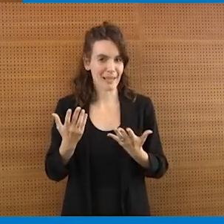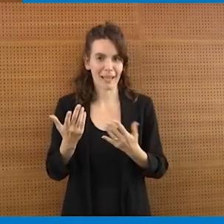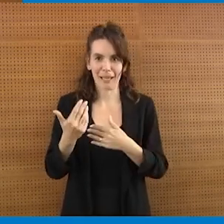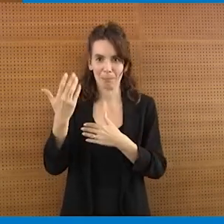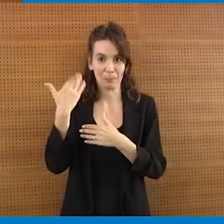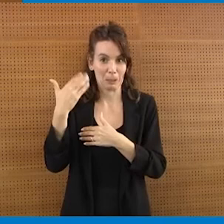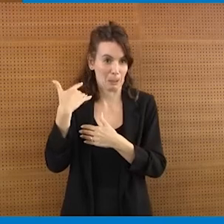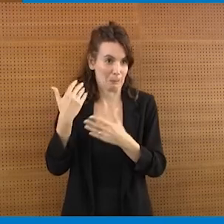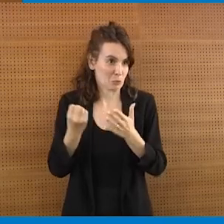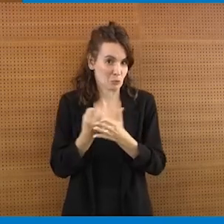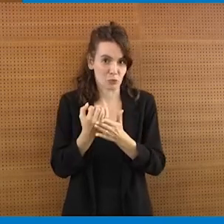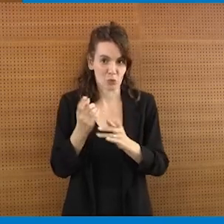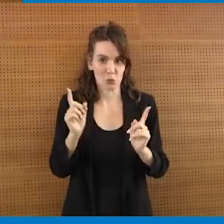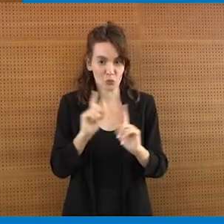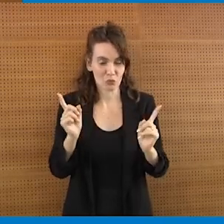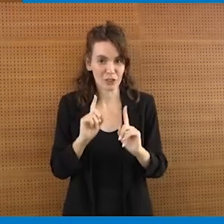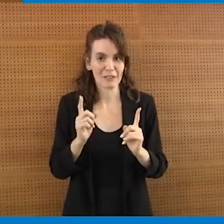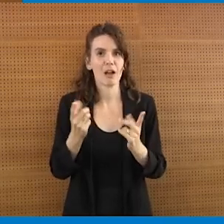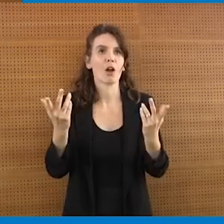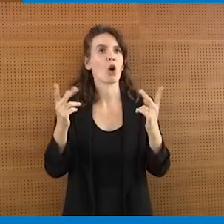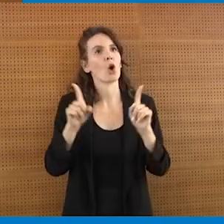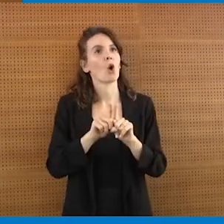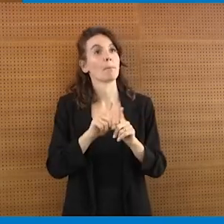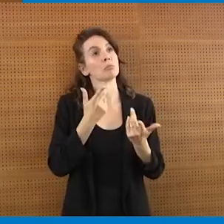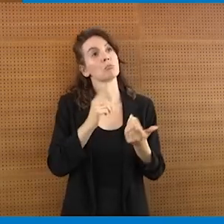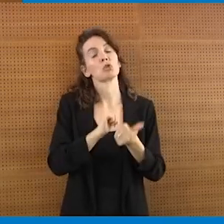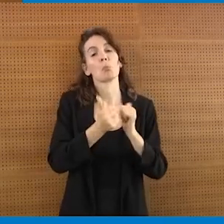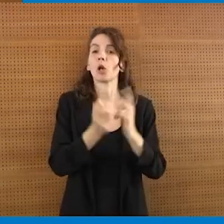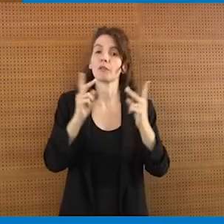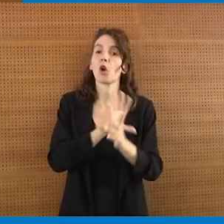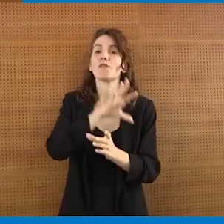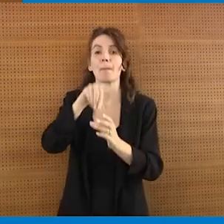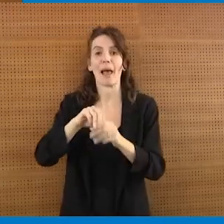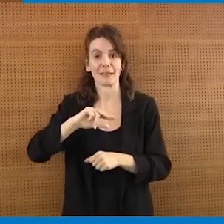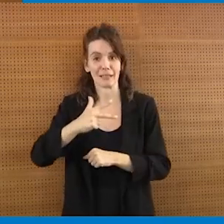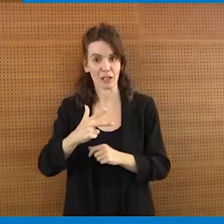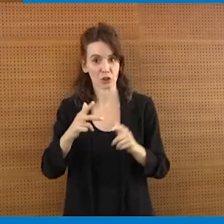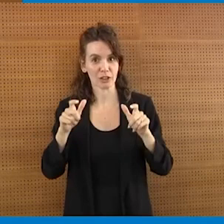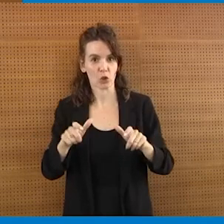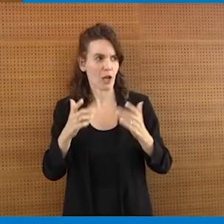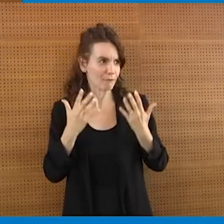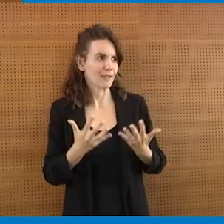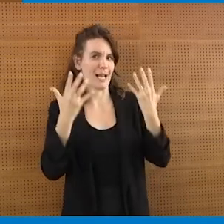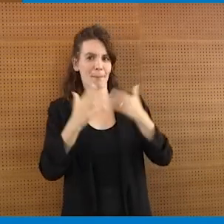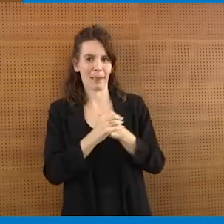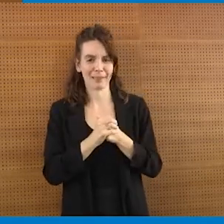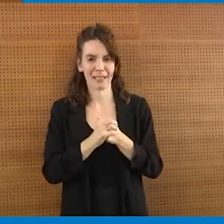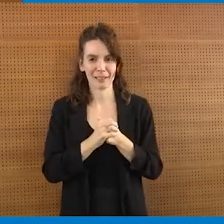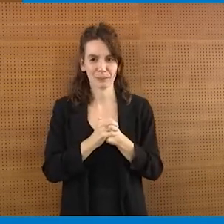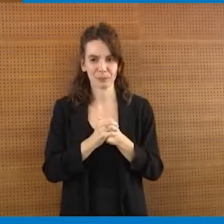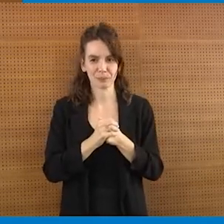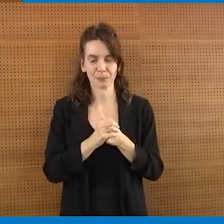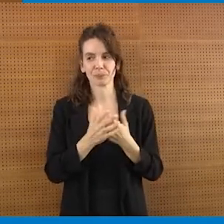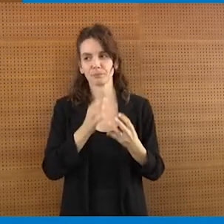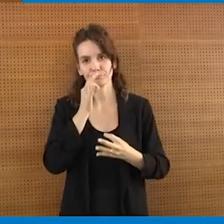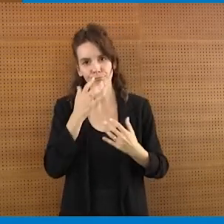congiunzione ma non un'e diciamo verbo affermativo. Questo mi fa enormemente piacere, non vado diciamo con le